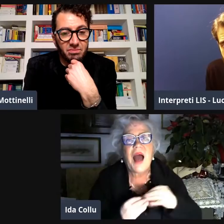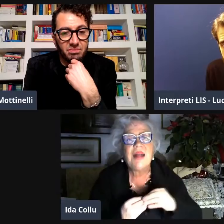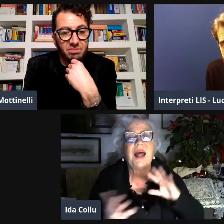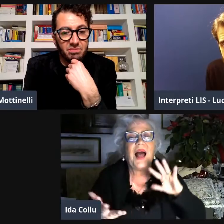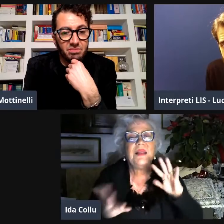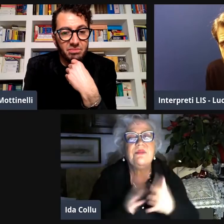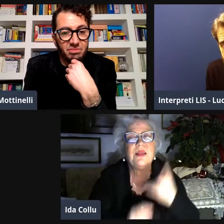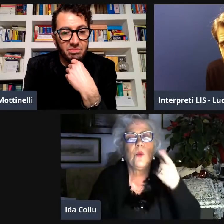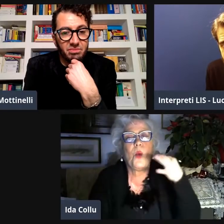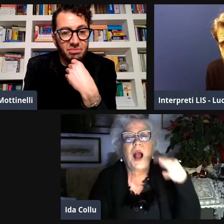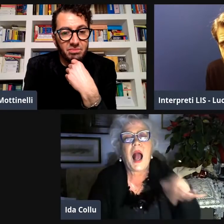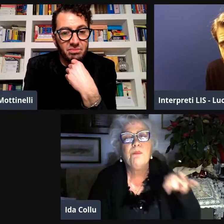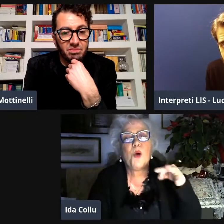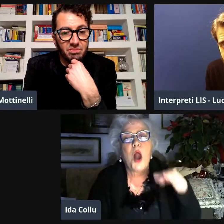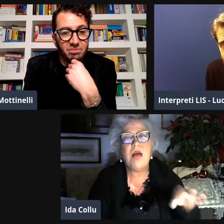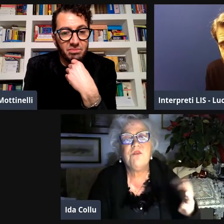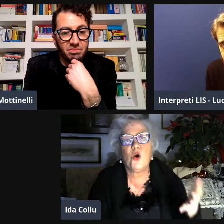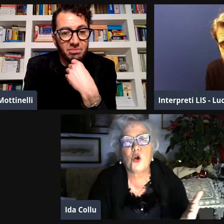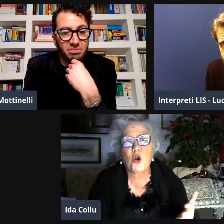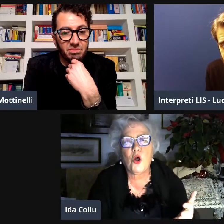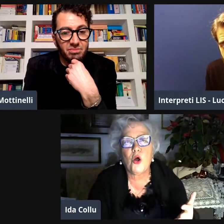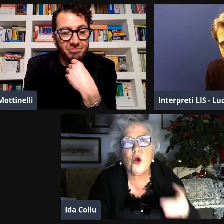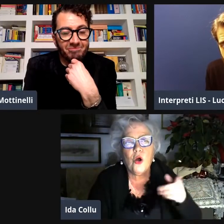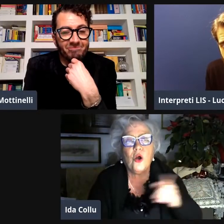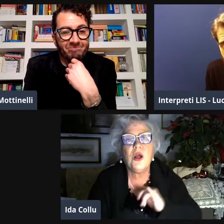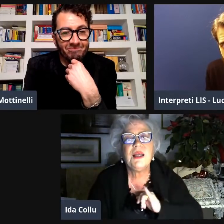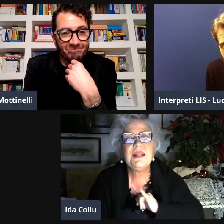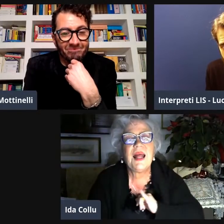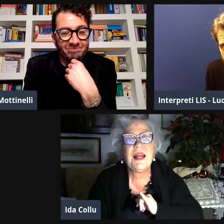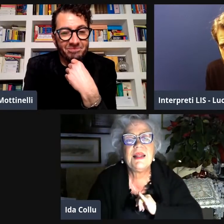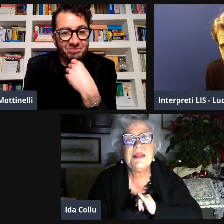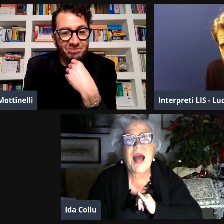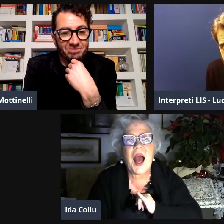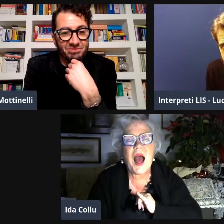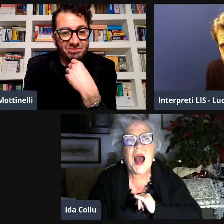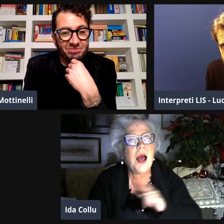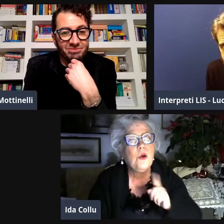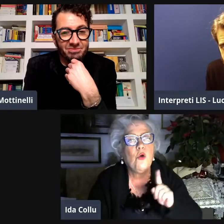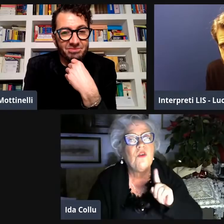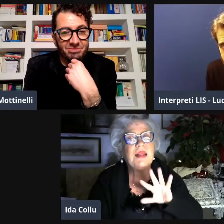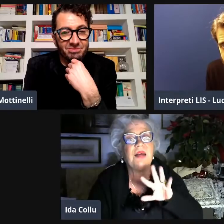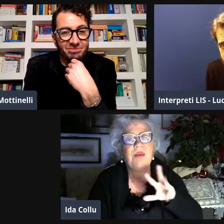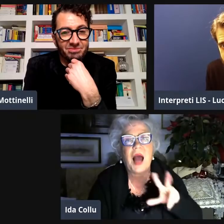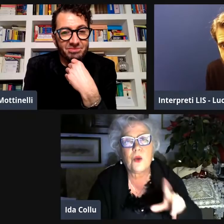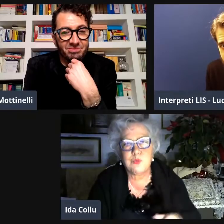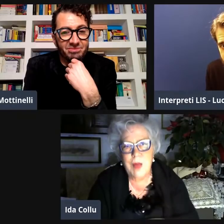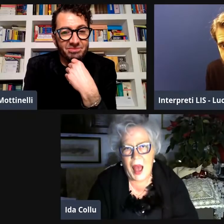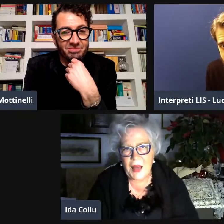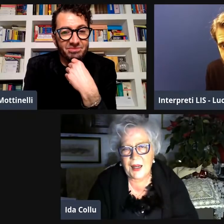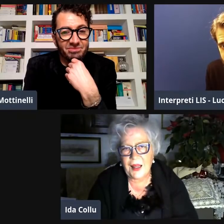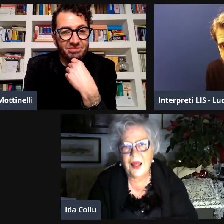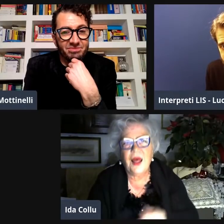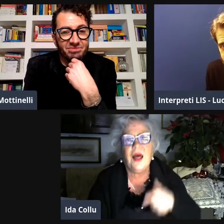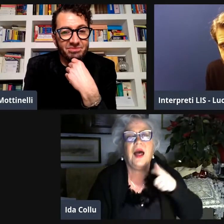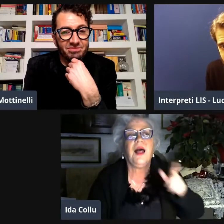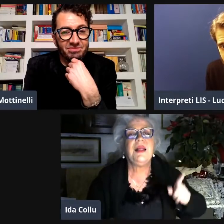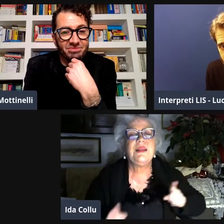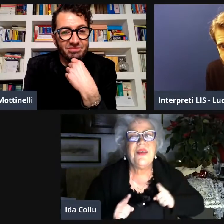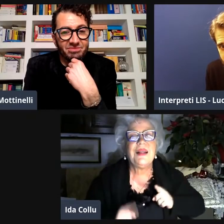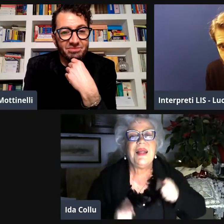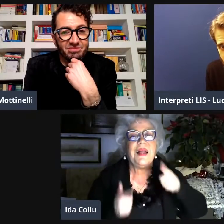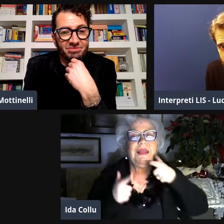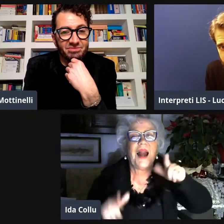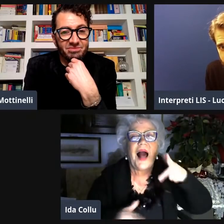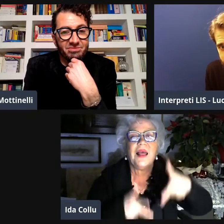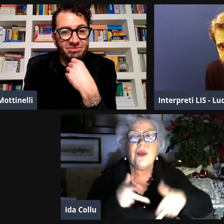prendete la vostra vita e fatene diventare un capolavoro l'identità non ve la